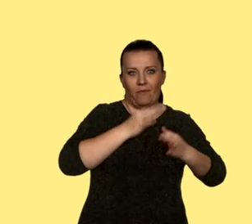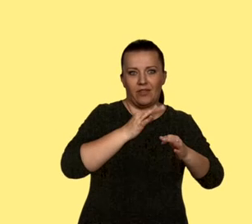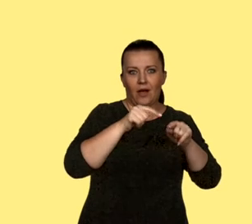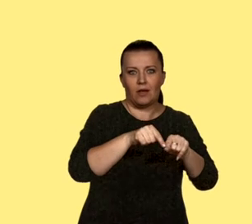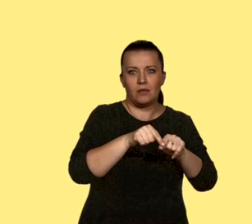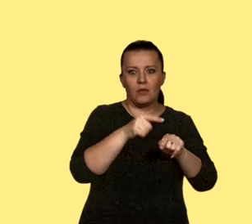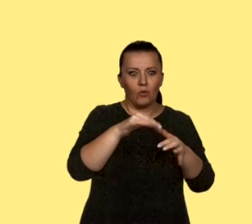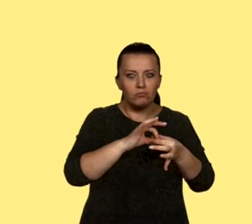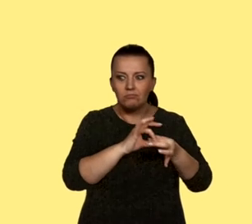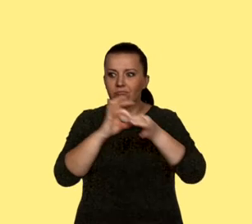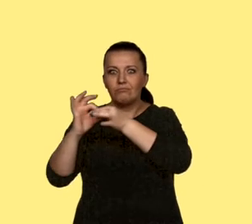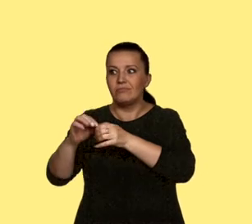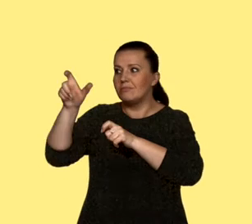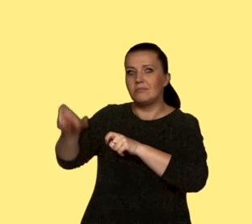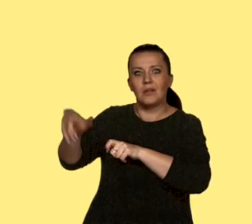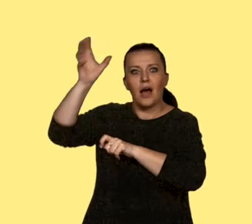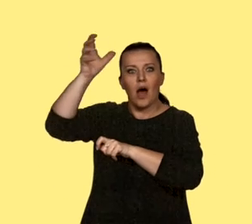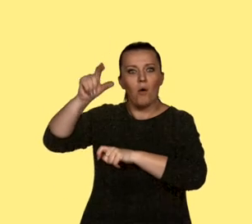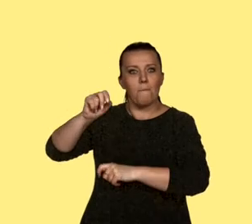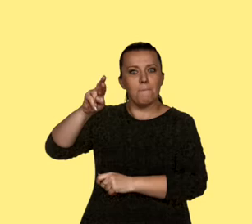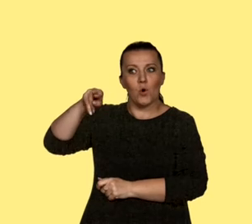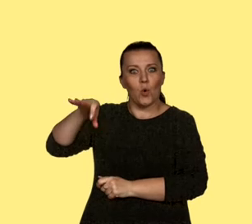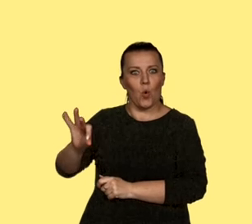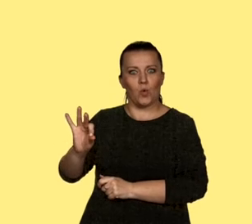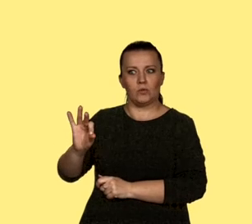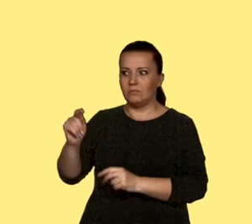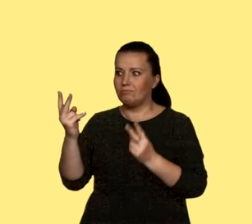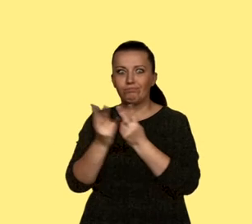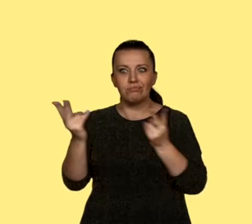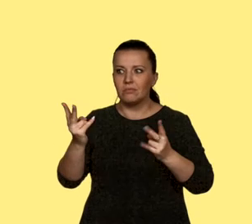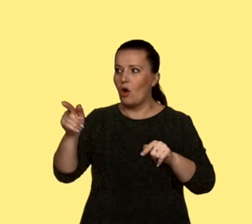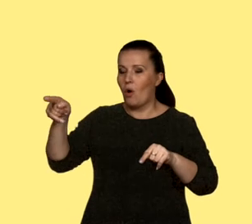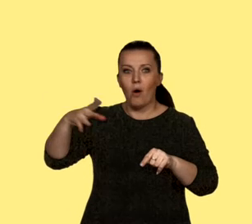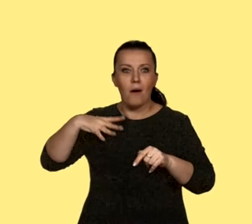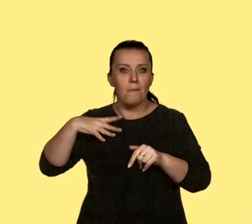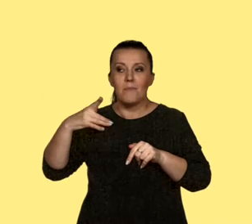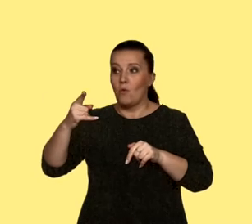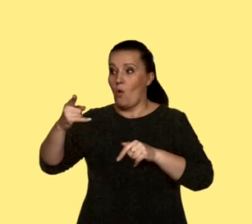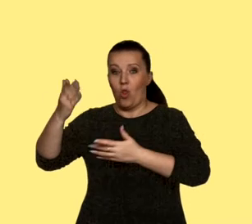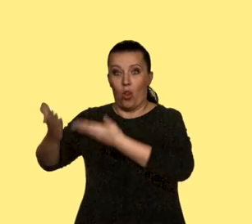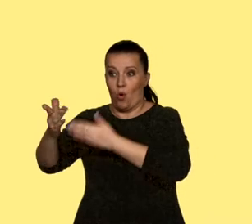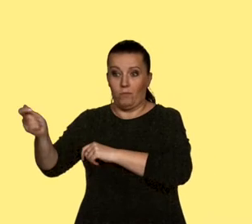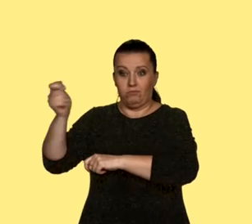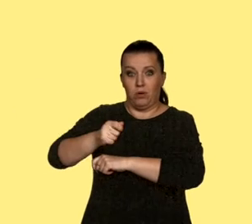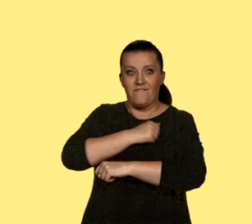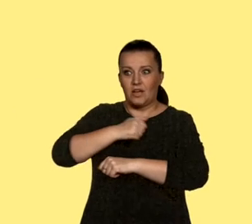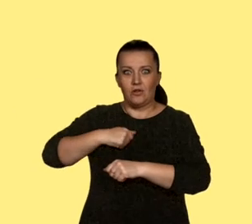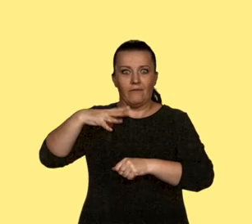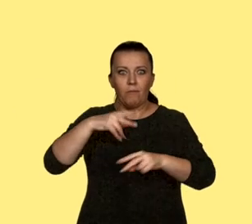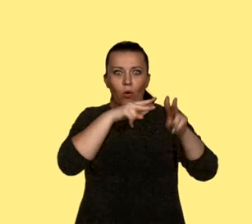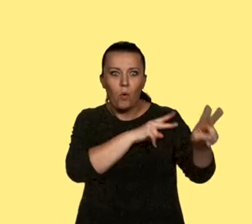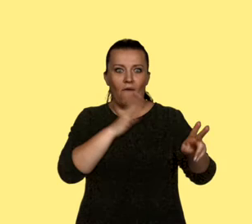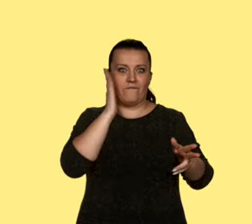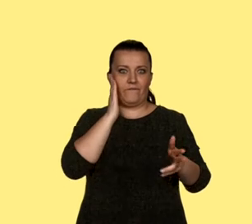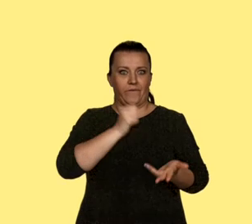historii z osobistą biografią Prusa, z jego mieszkaniem na stacji w Warszawie, gdy przyjechał na studia z Lublina do szkoły